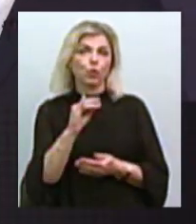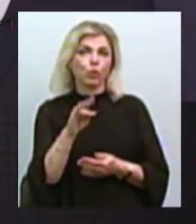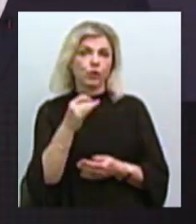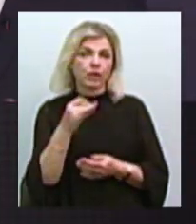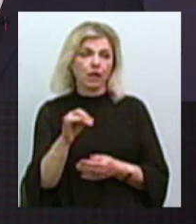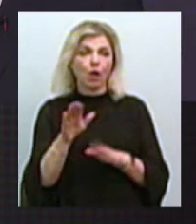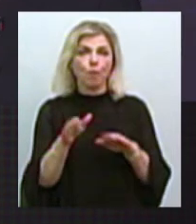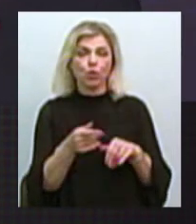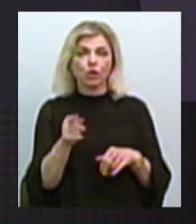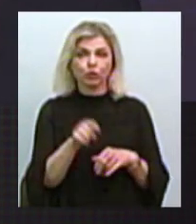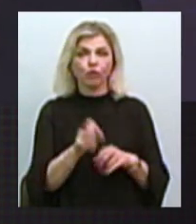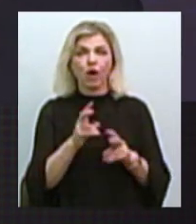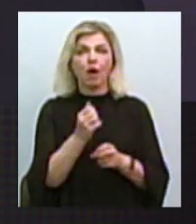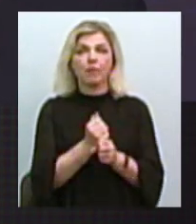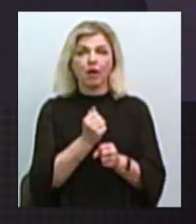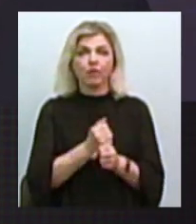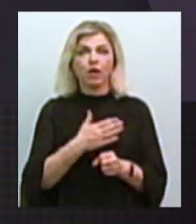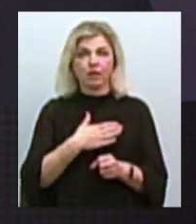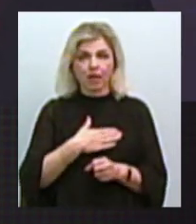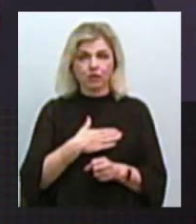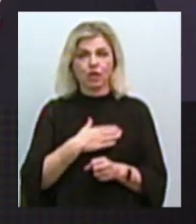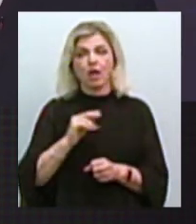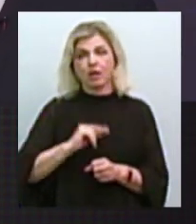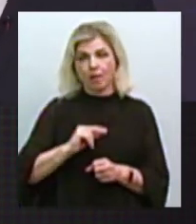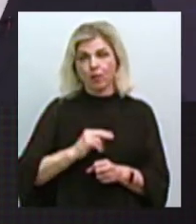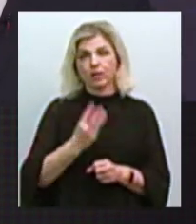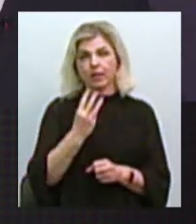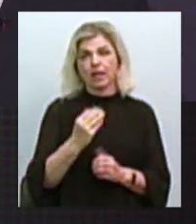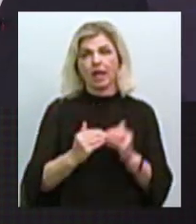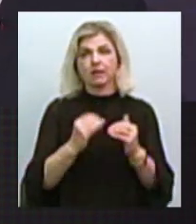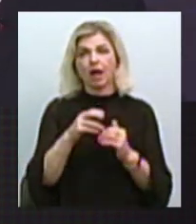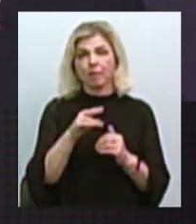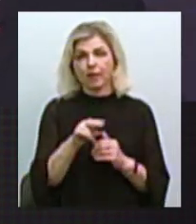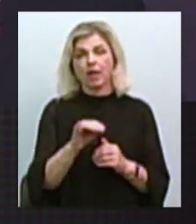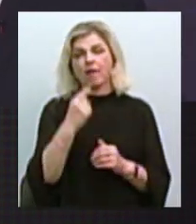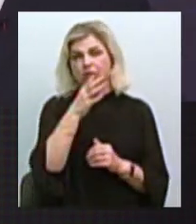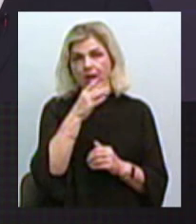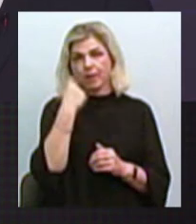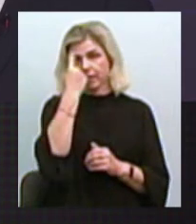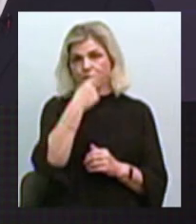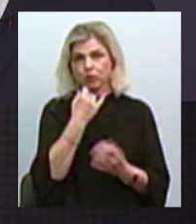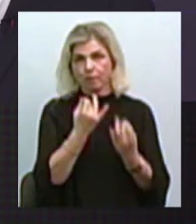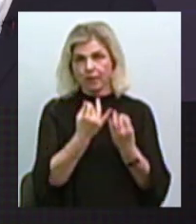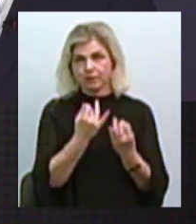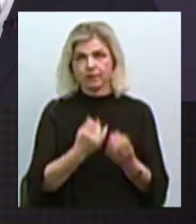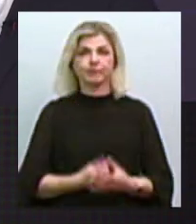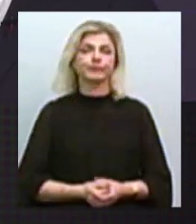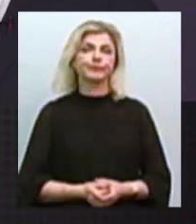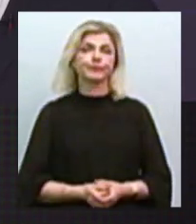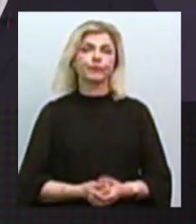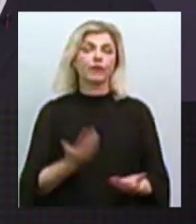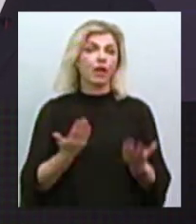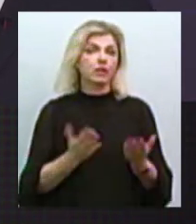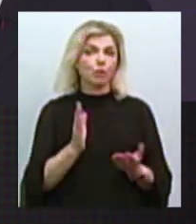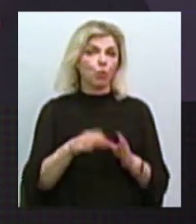працюють наші рекрутери і пройдуть ці три етапи, під час вже індивідуальної співбесіди. Якщо буде